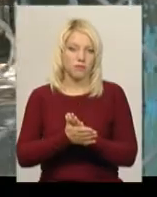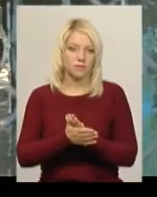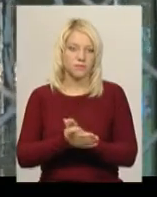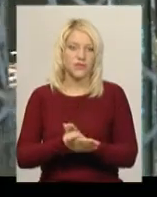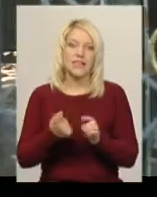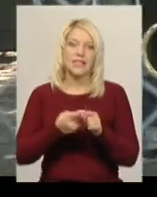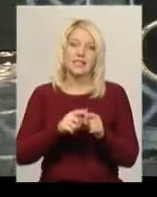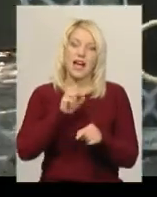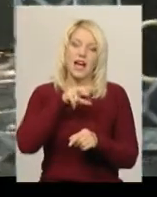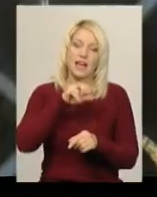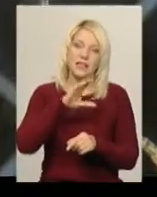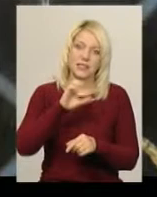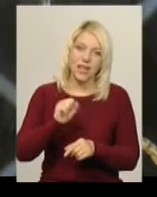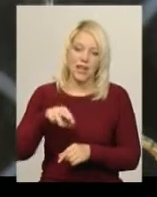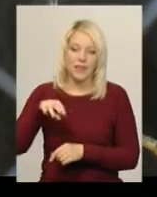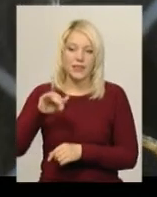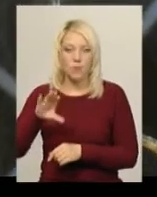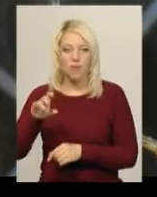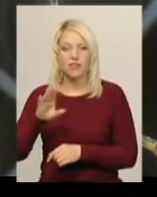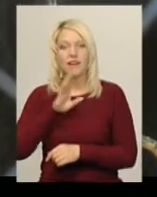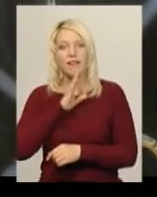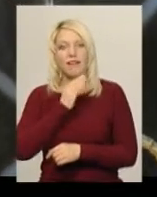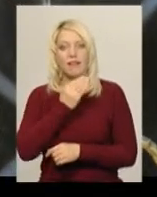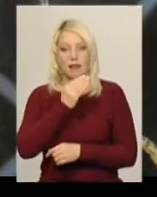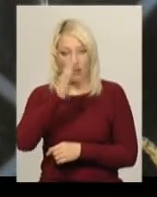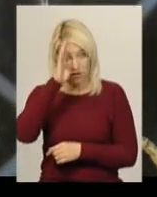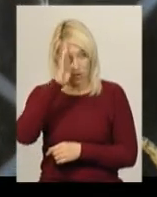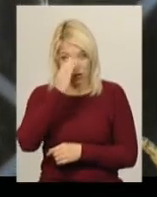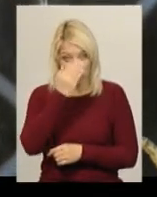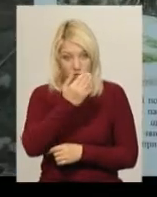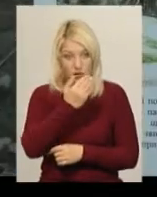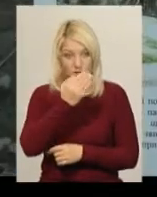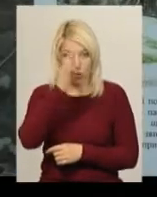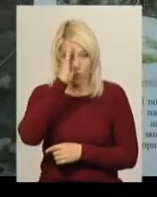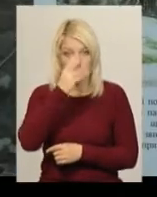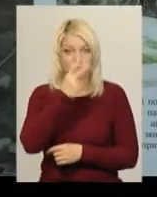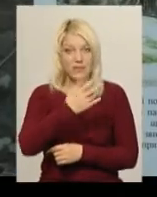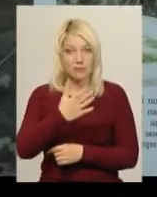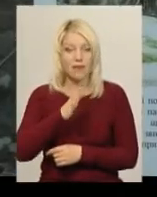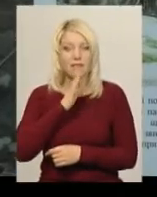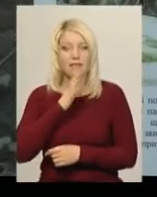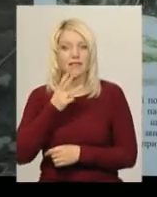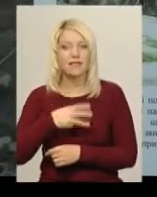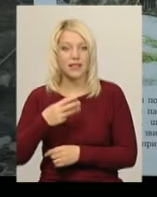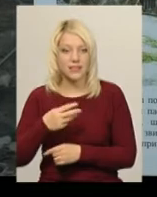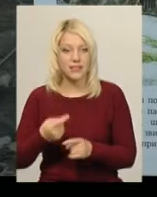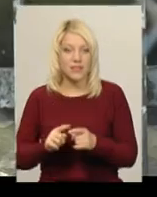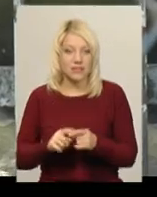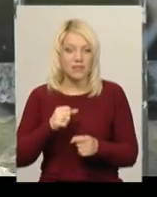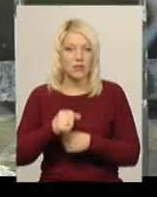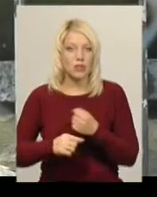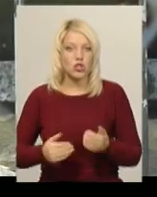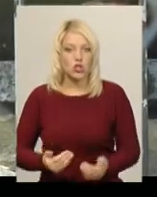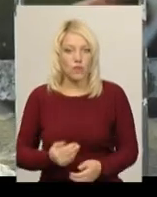Це Аліса та Тимофій. Їй 30, йому 25. Ці ведмеді старожили зоокуточка, що у Хмельницькому парку імені Чекмана.